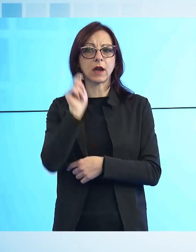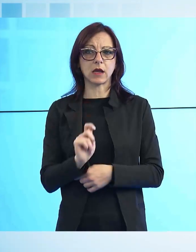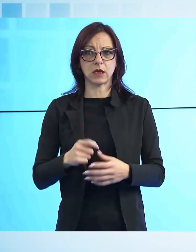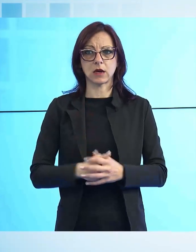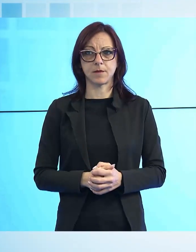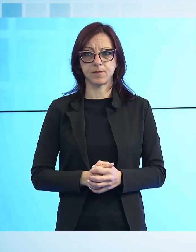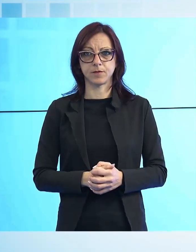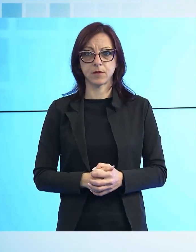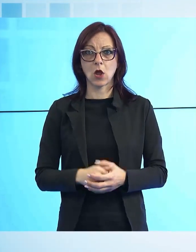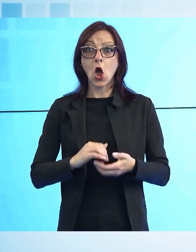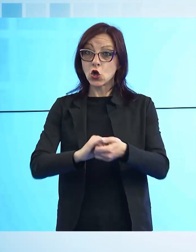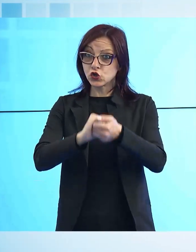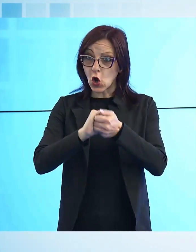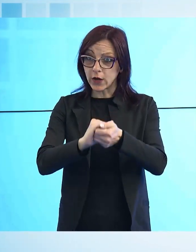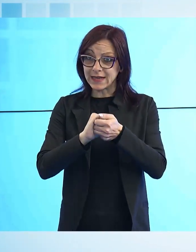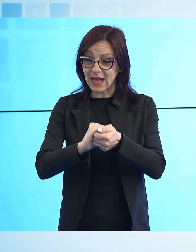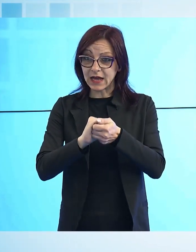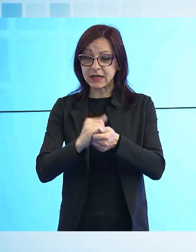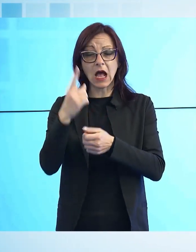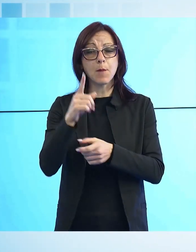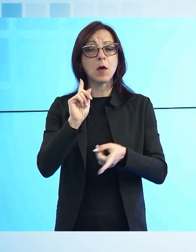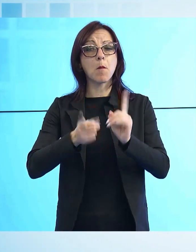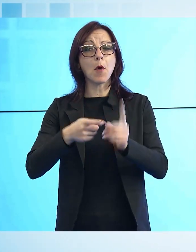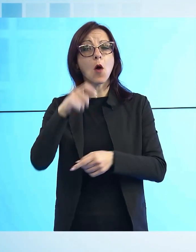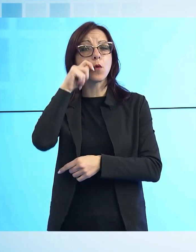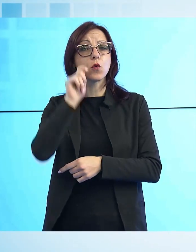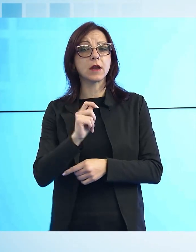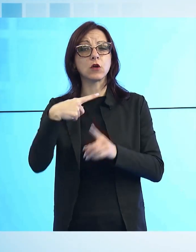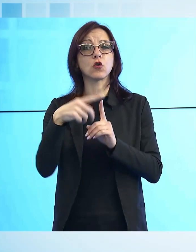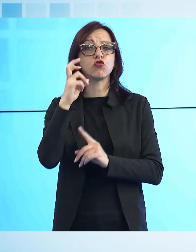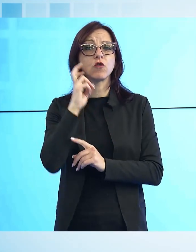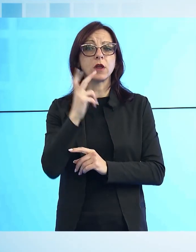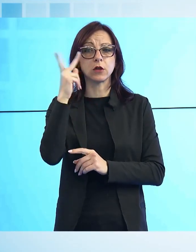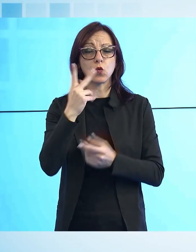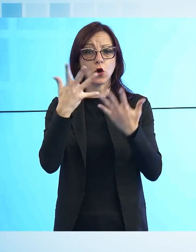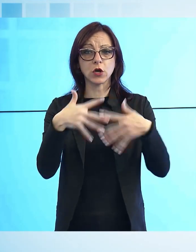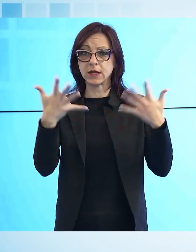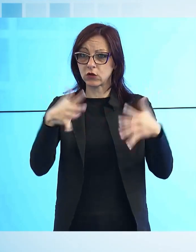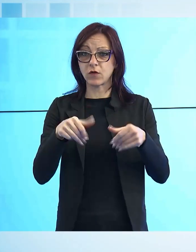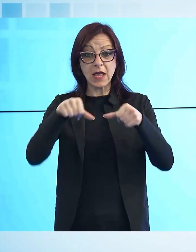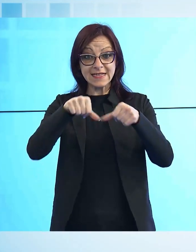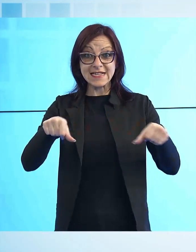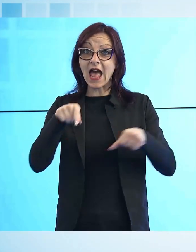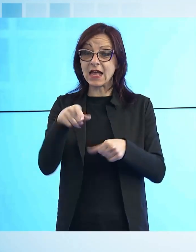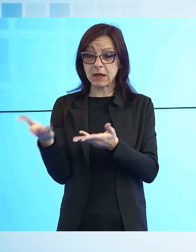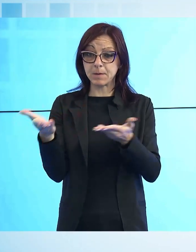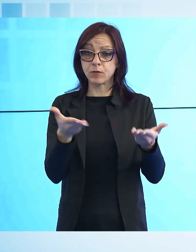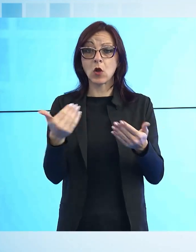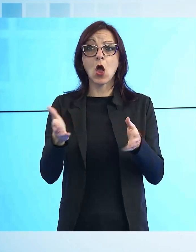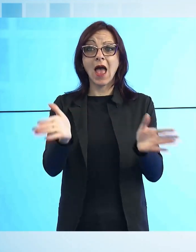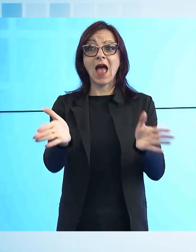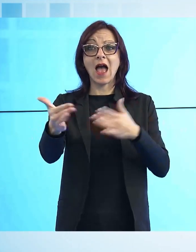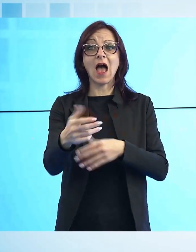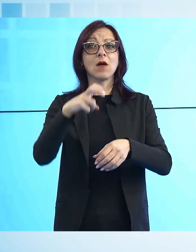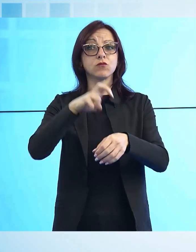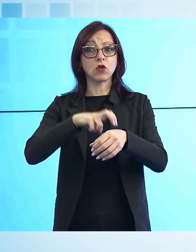nei confronti del popolo ucraino scritta dalla Croce Verde di Lucca. Nella sede dell'associazione è stato presentato l'ambulatorio